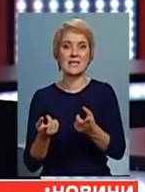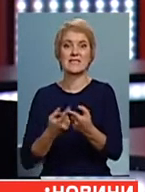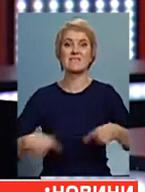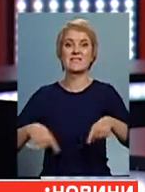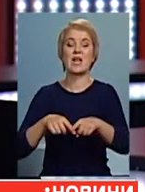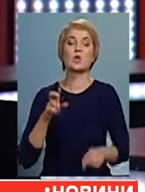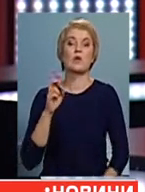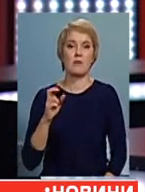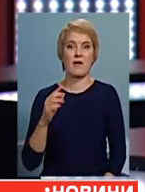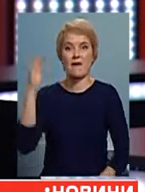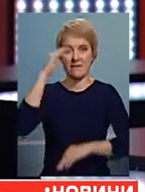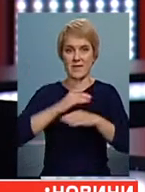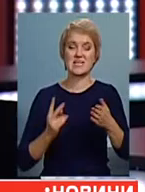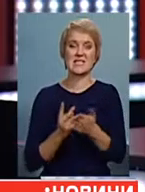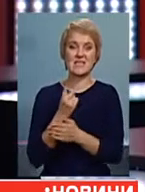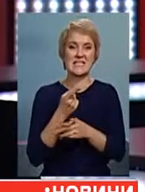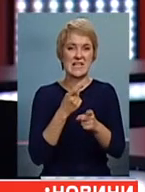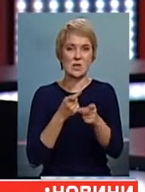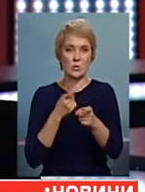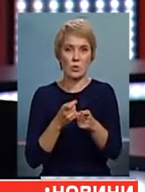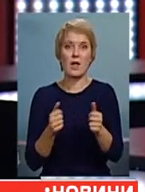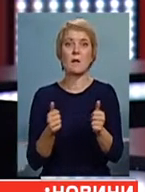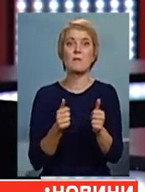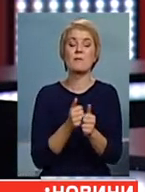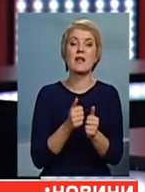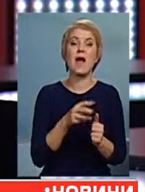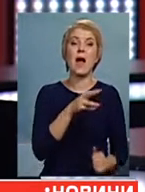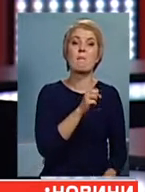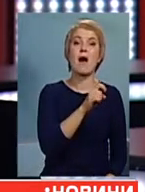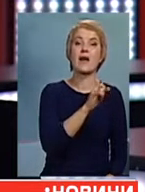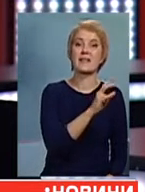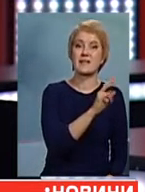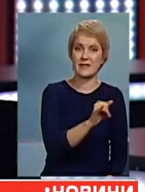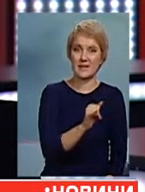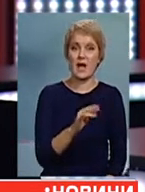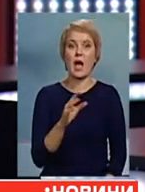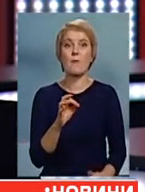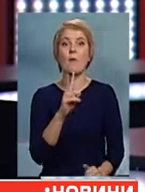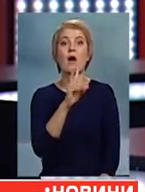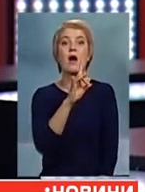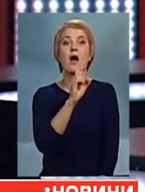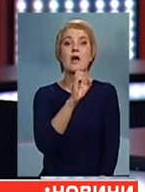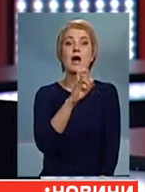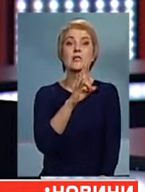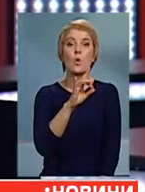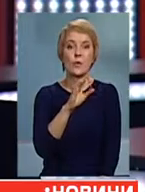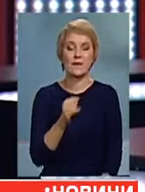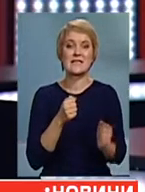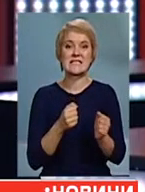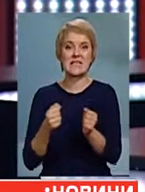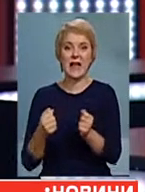Ввечері двічі зі стрілецької зброї били по підрозділах військових біля Мар'їнки, а по сусідній Красногорівці стріляв великокаліберний кулемет.